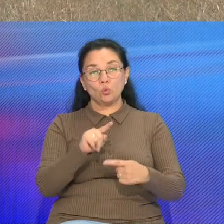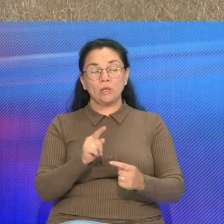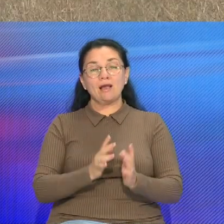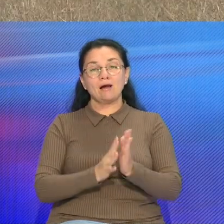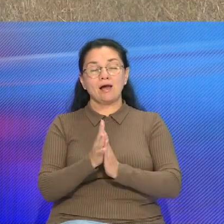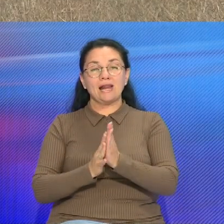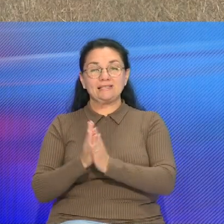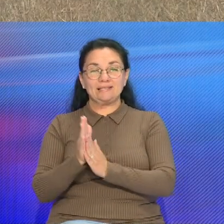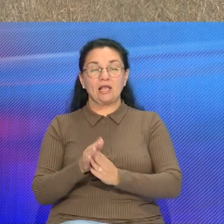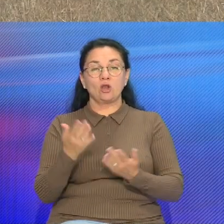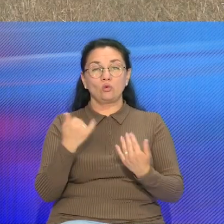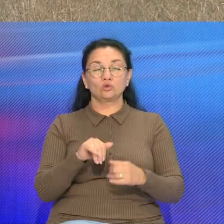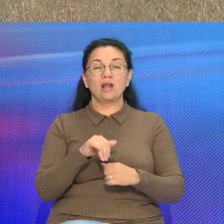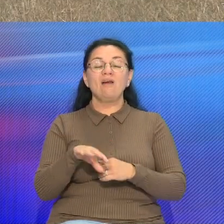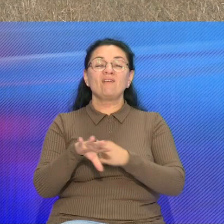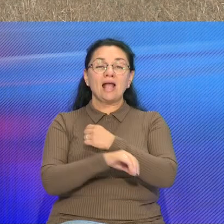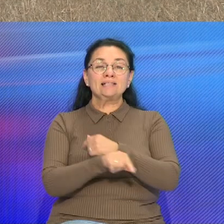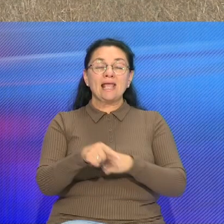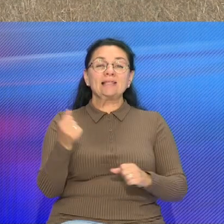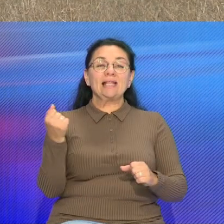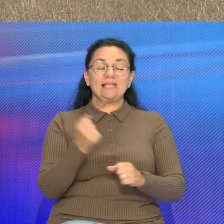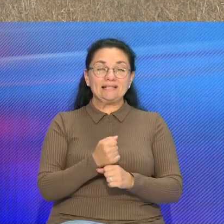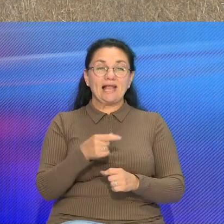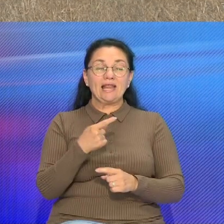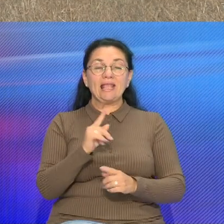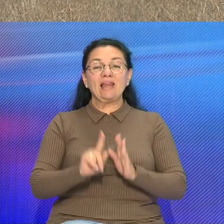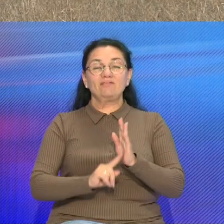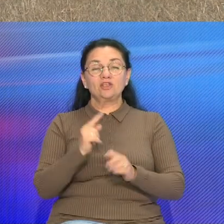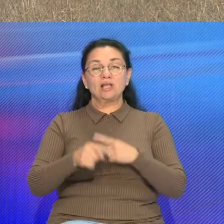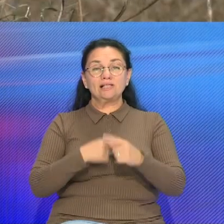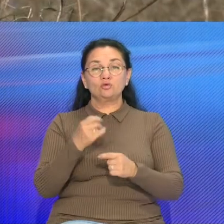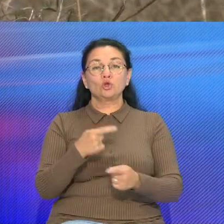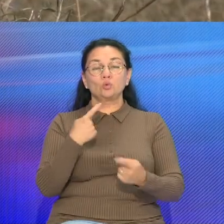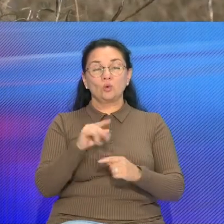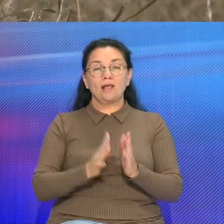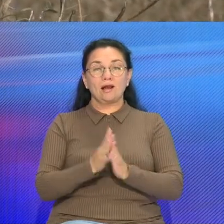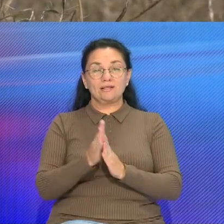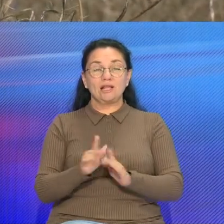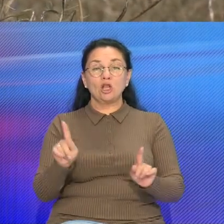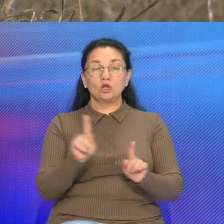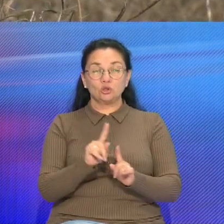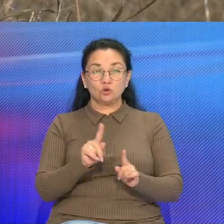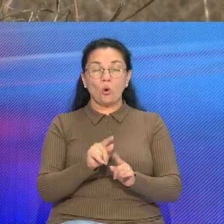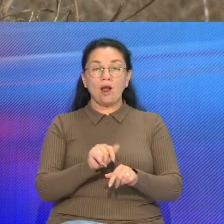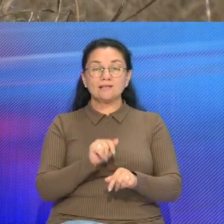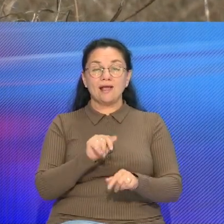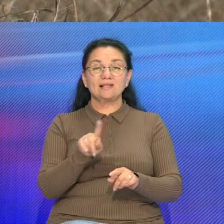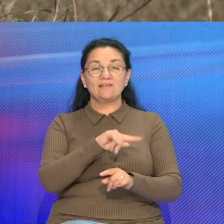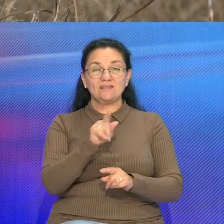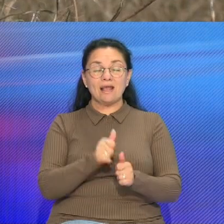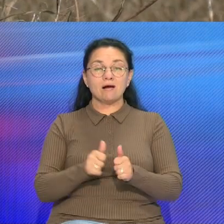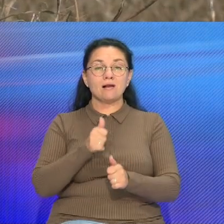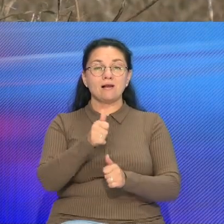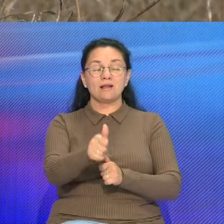жнива планыцца приступить у канцы гэтага тыдня або пачатку наступнага Что тысячи лидеров уборки, то уроге июнь